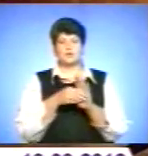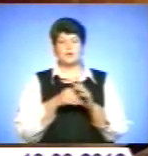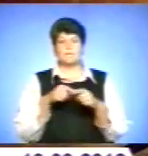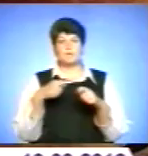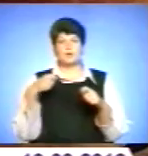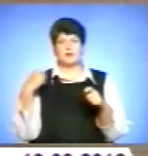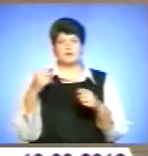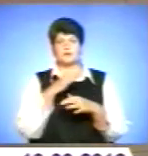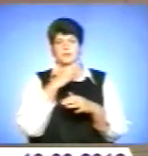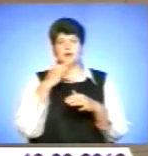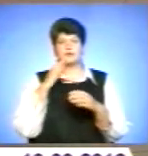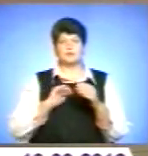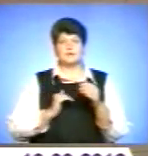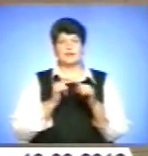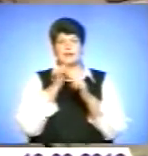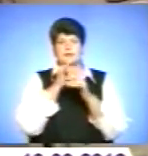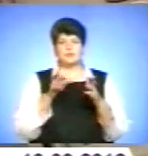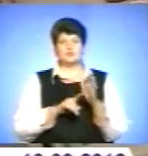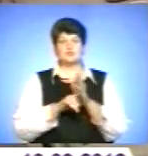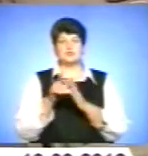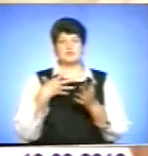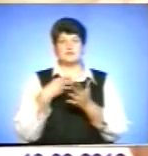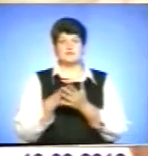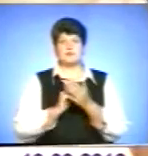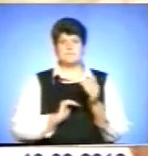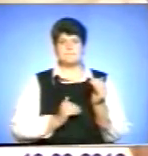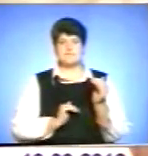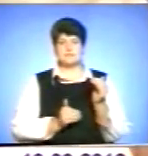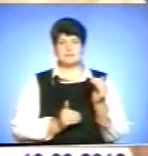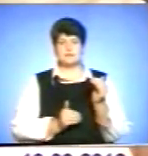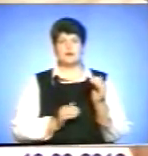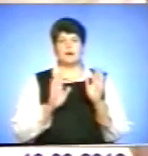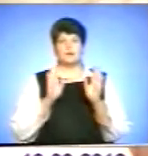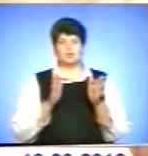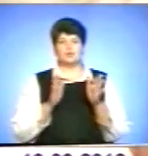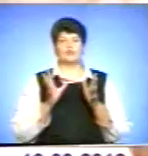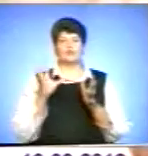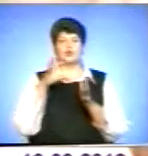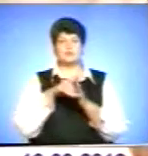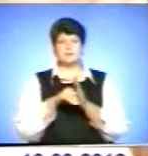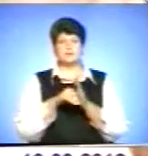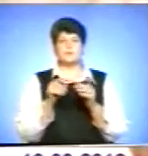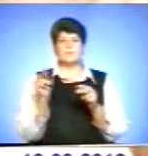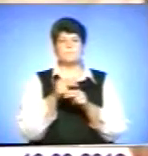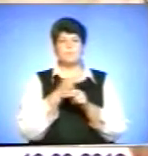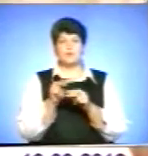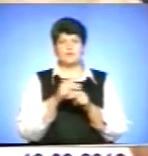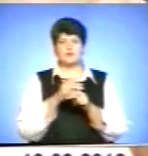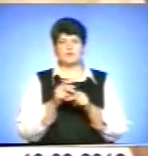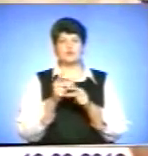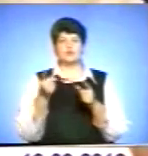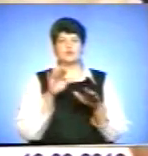підприємстві тривалий час не можуть розпочати власний бізнес. Будуть вноситися поправки стосовно